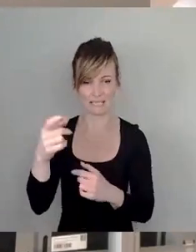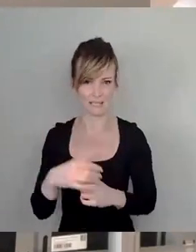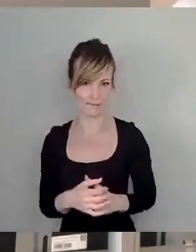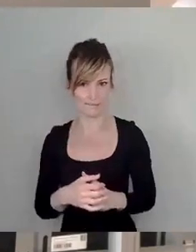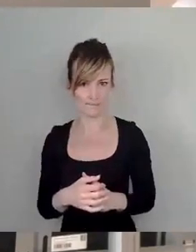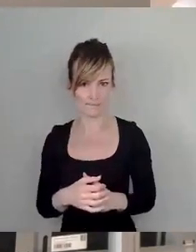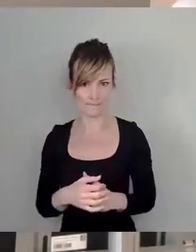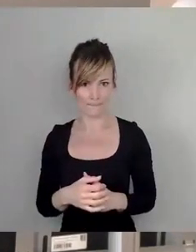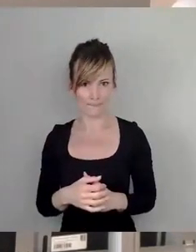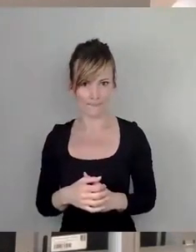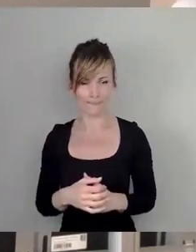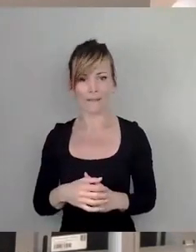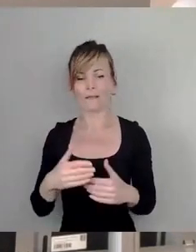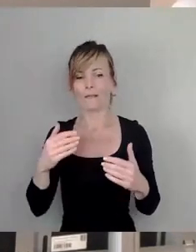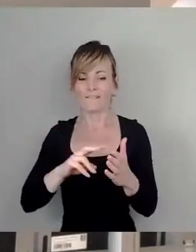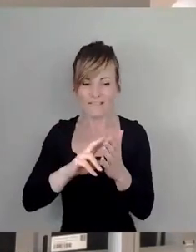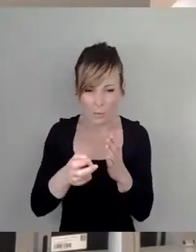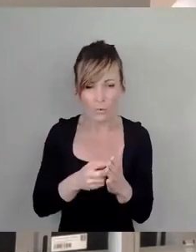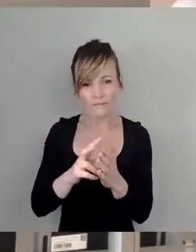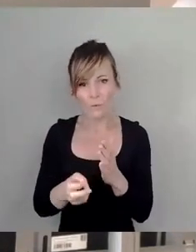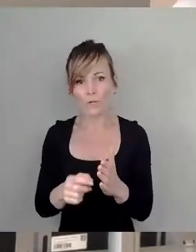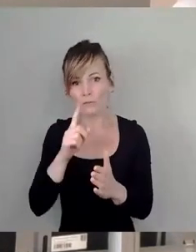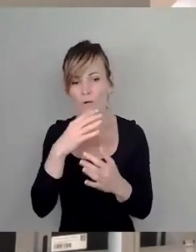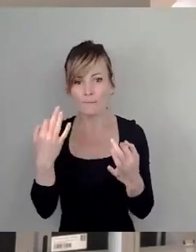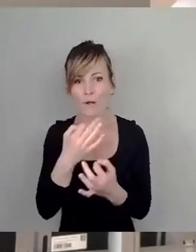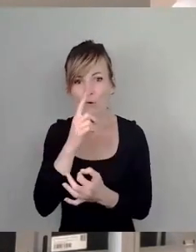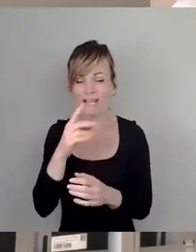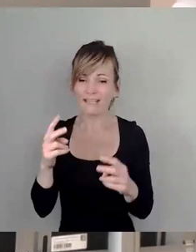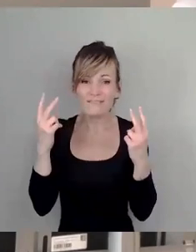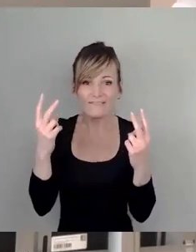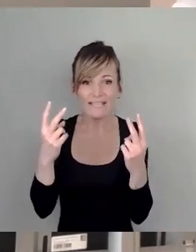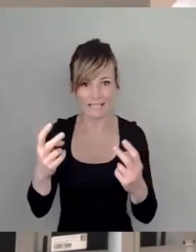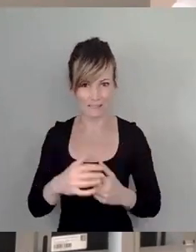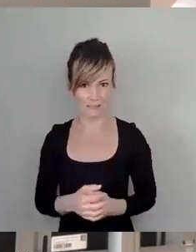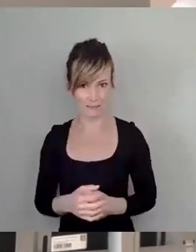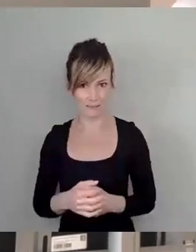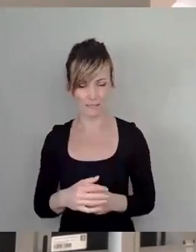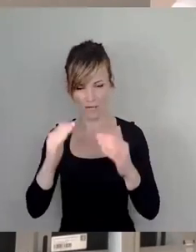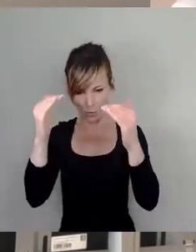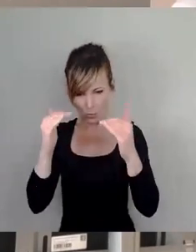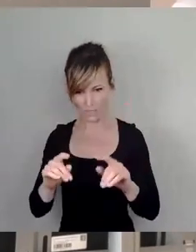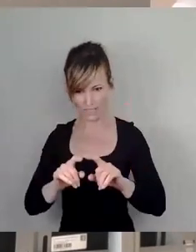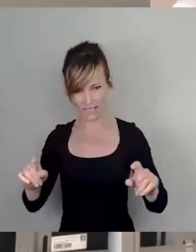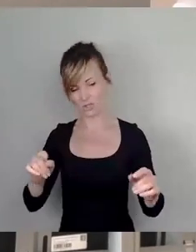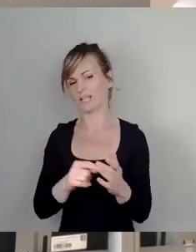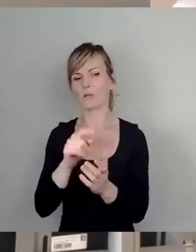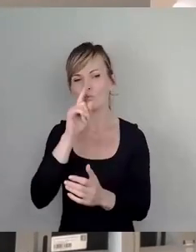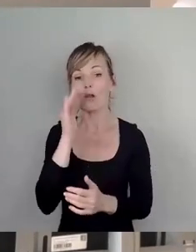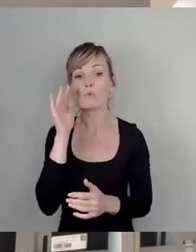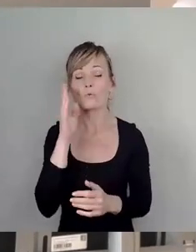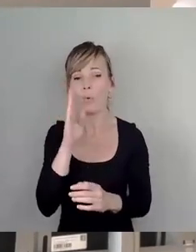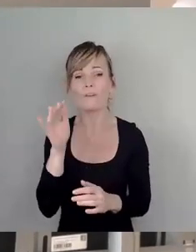Und das wird wiederholt, es wird wiederholt, es wird immer wiederholt. Selbst in der RSA steht ganz unten drin, bitte nur im Notfall was hinstellen.